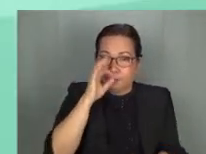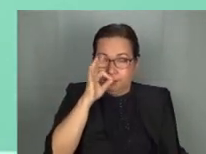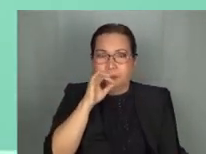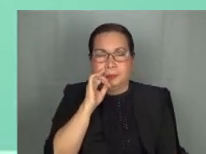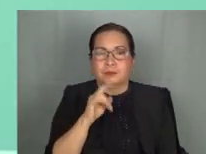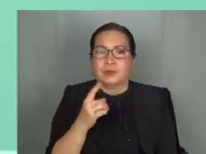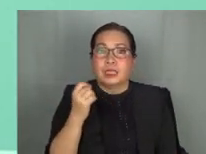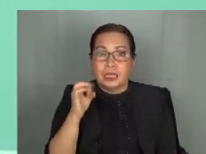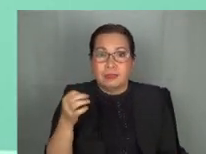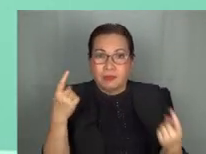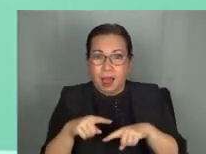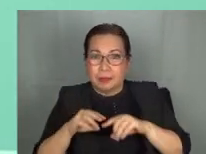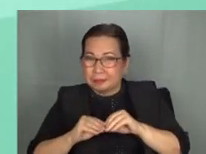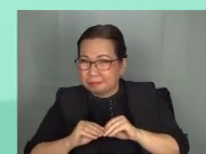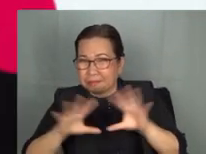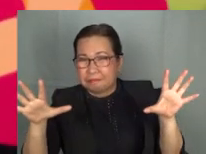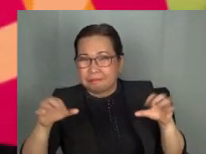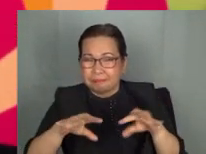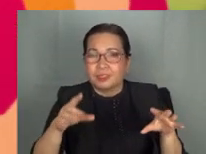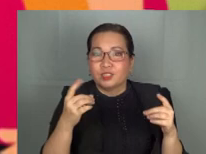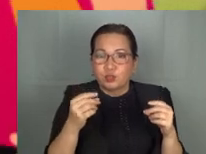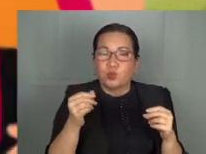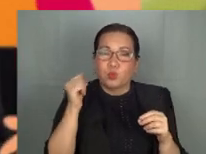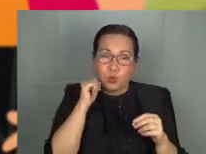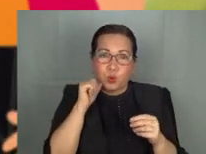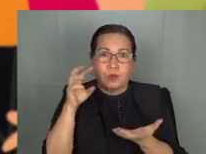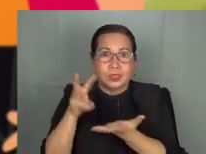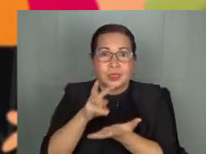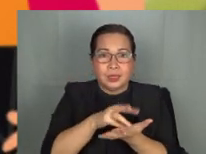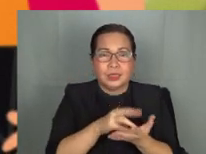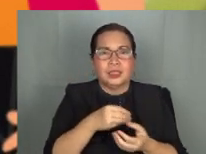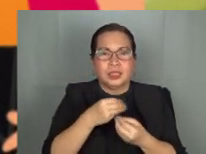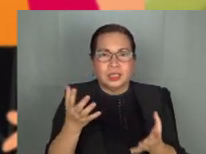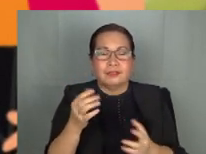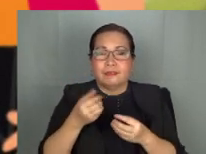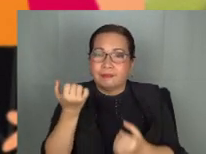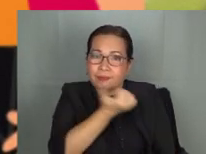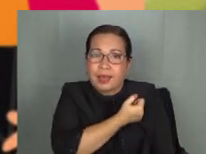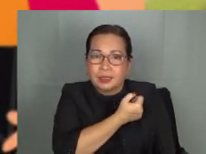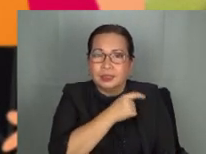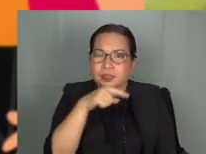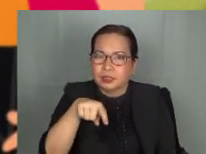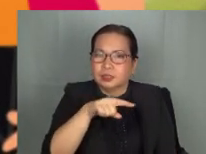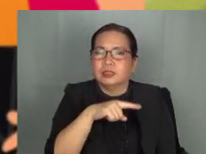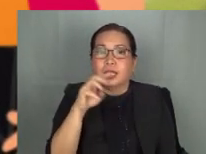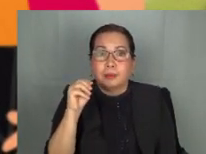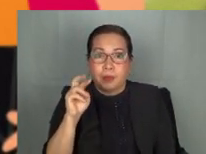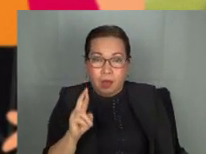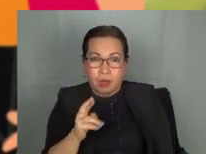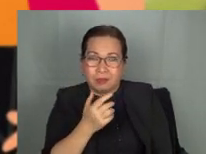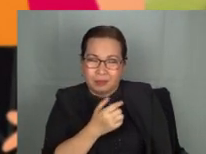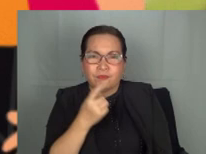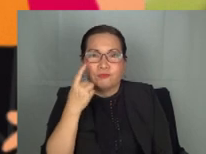Kapag may outbreak o banta ng outbreak, nagbibigay ng MMR o MISELS-Rubella Vaccine sa mga bata